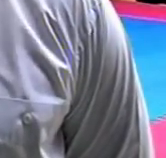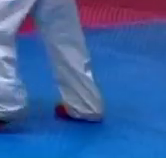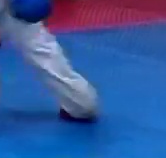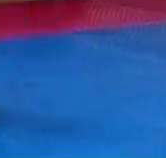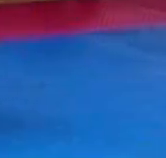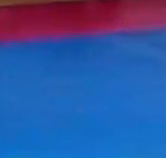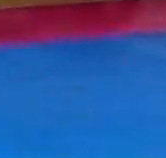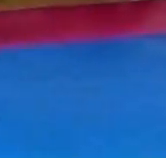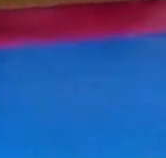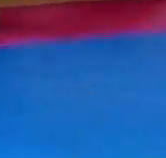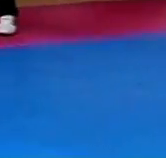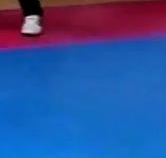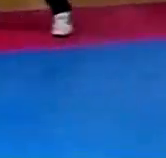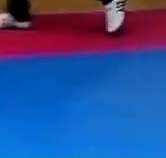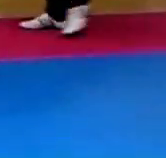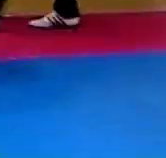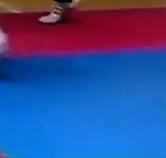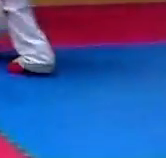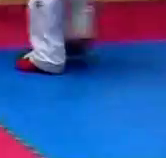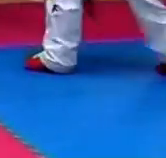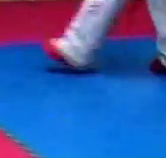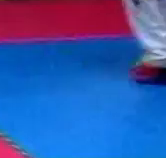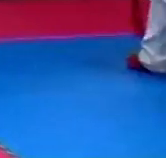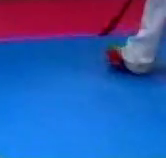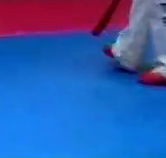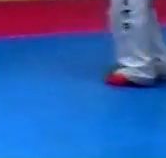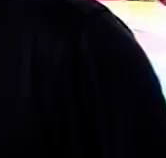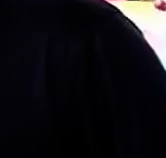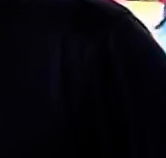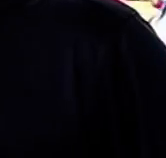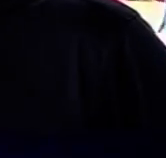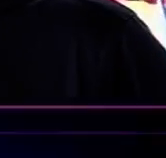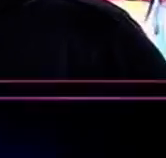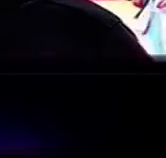Були серед учасників турніру і переможці, та призери континентальних змагань.